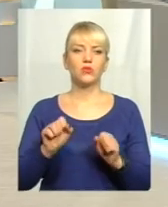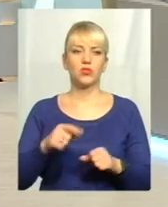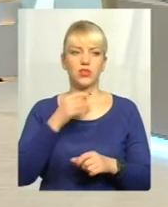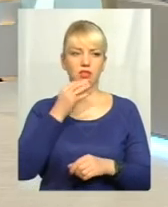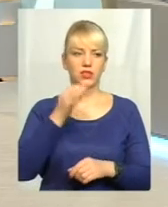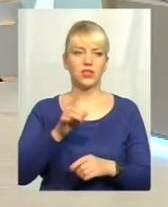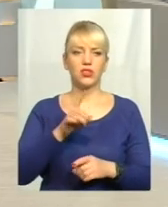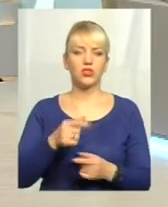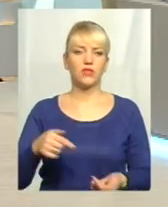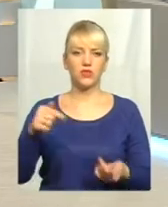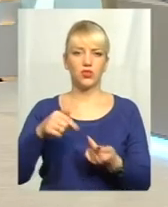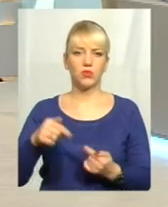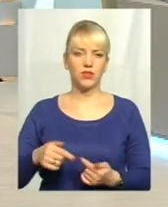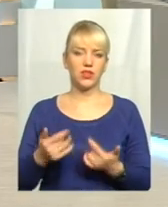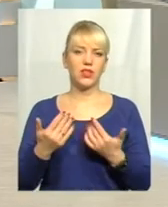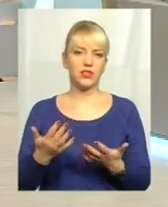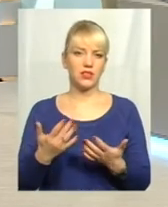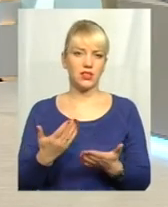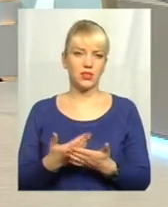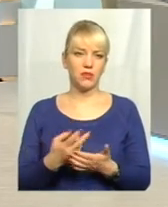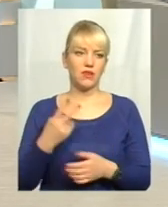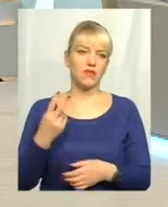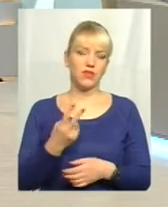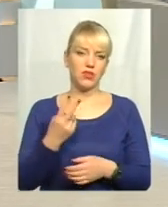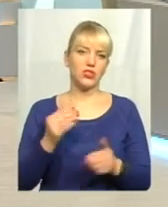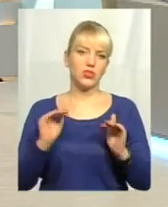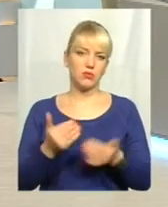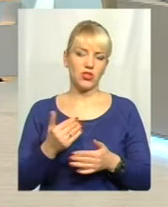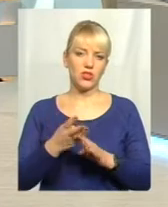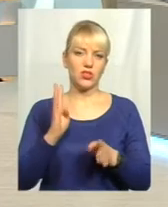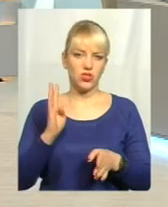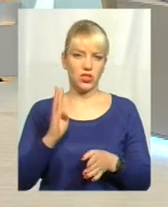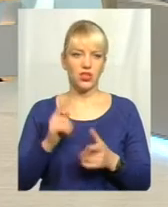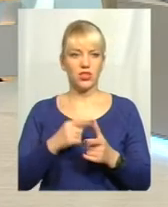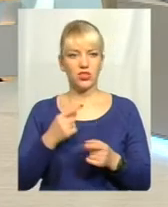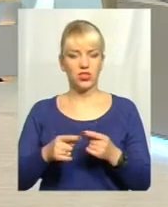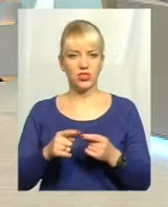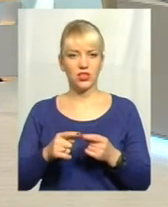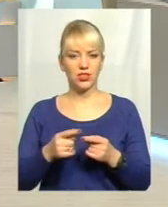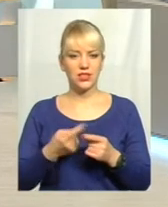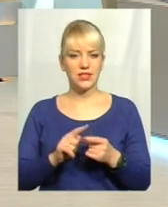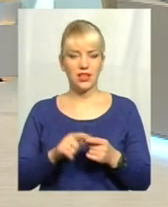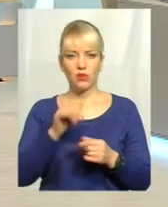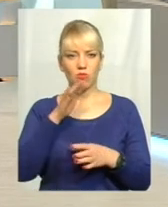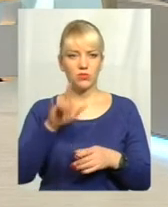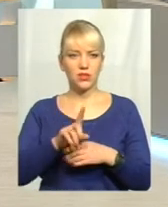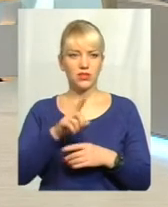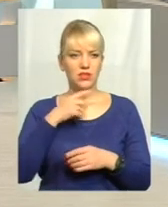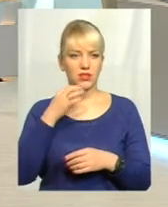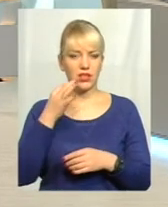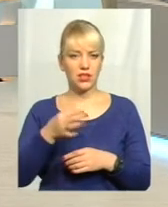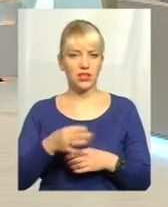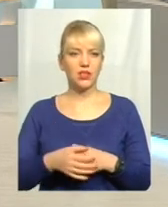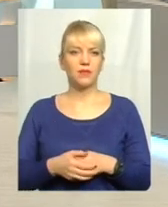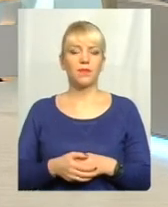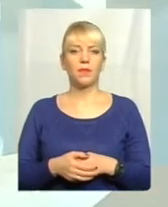відповідно настільки, наприклад, вдвічі зменшилась черга? Чи це не можна такий висновок робити? З